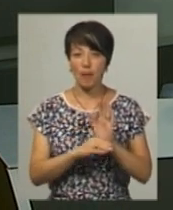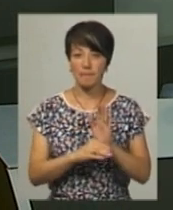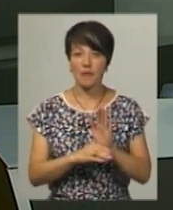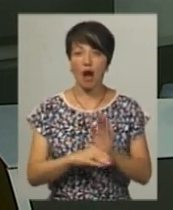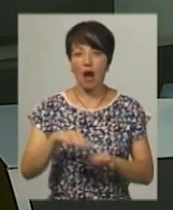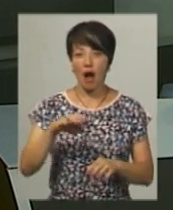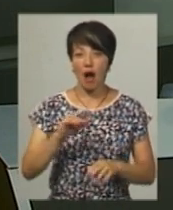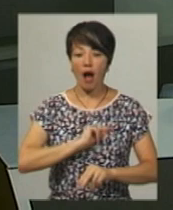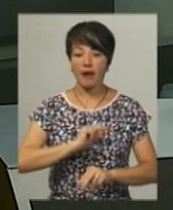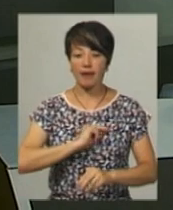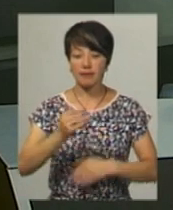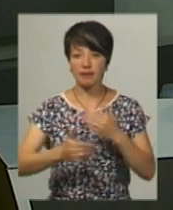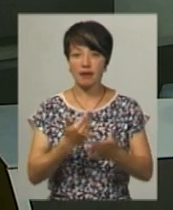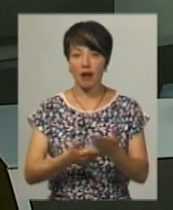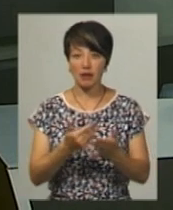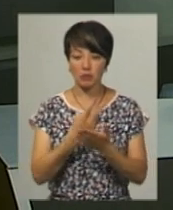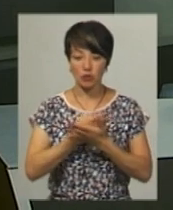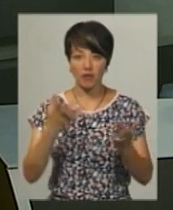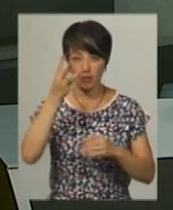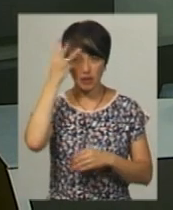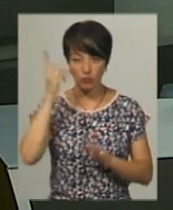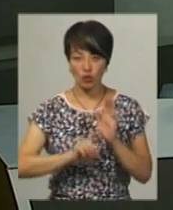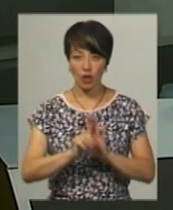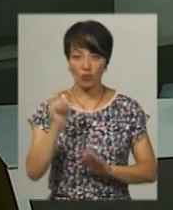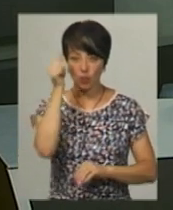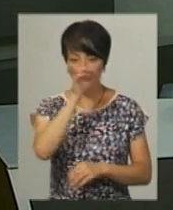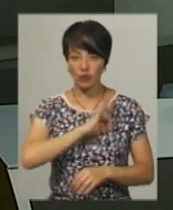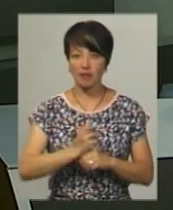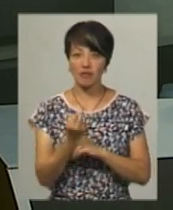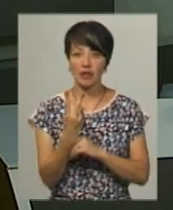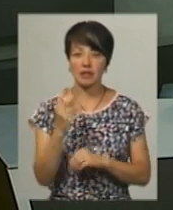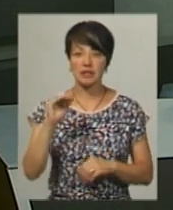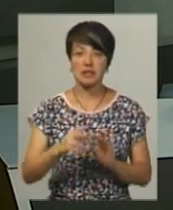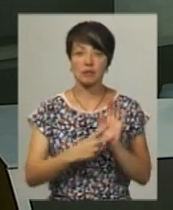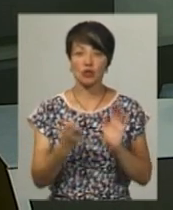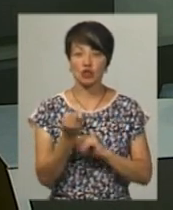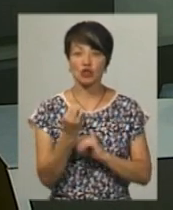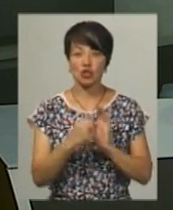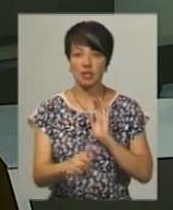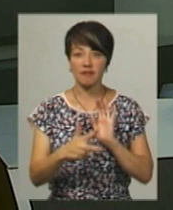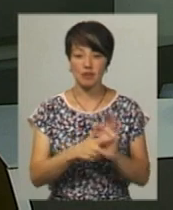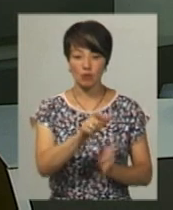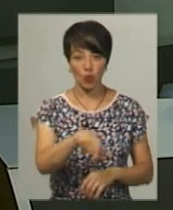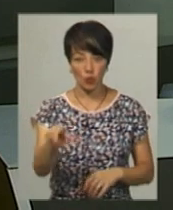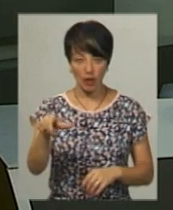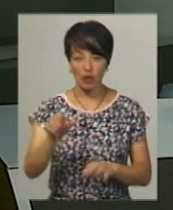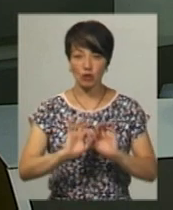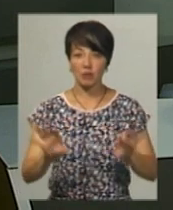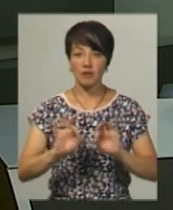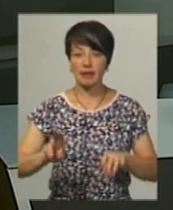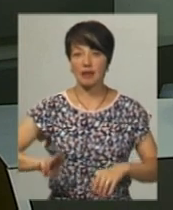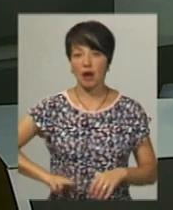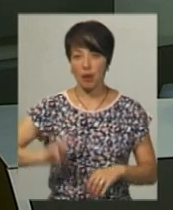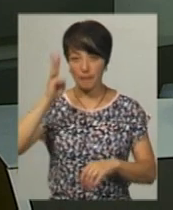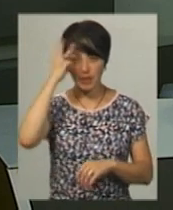радник» презентували в обласному центрі. Від початку року нею скористалося 12 тисяч 768 подолян. Про це розповідає